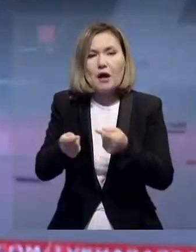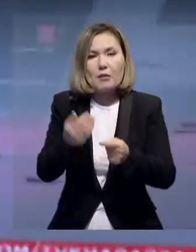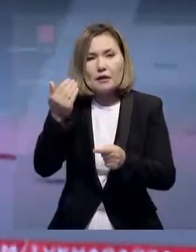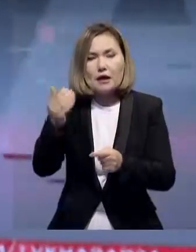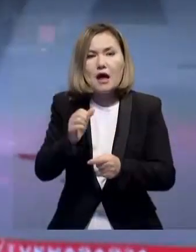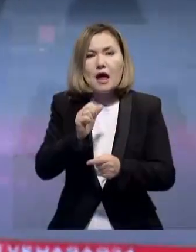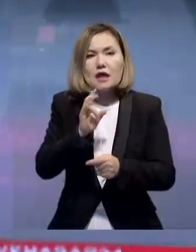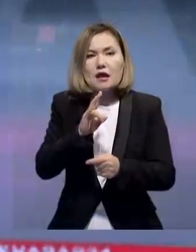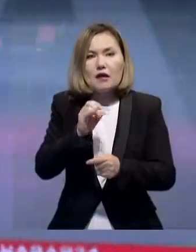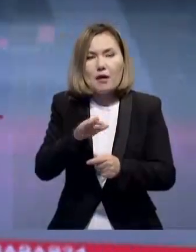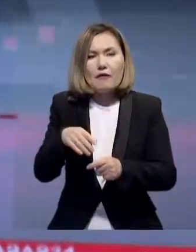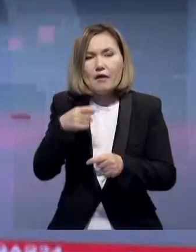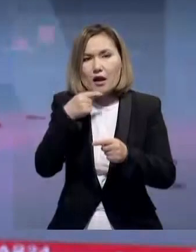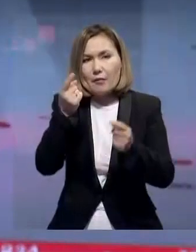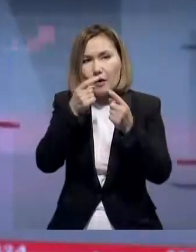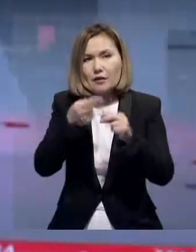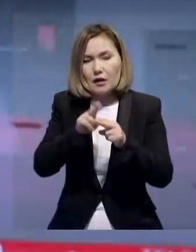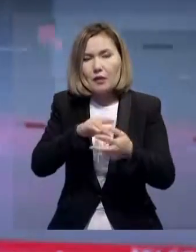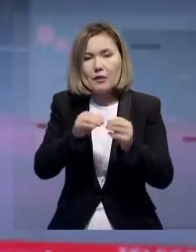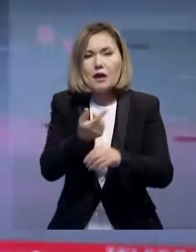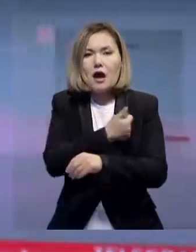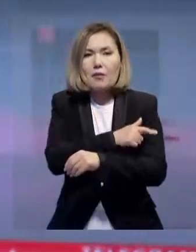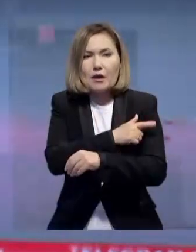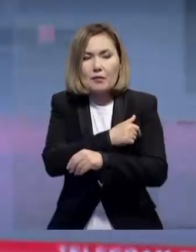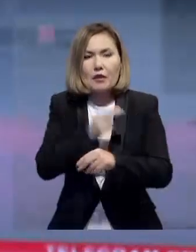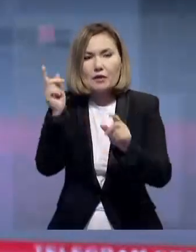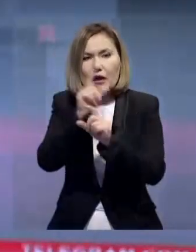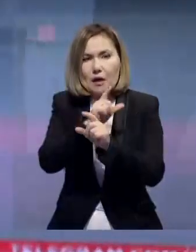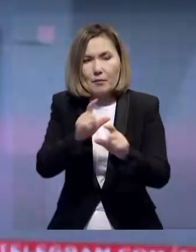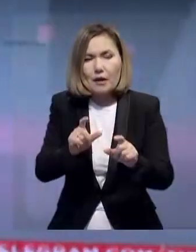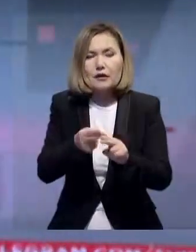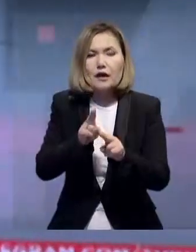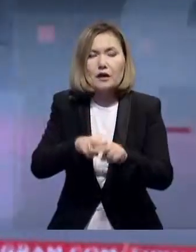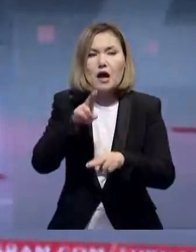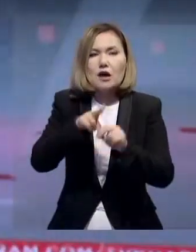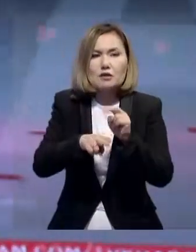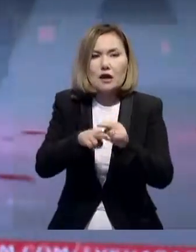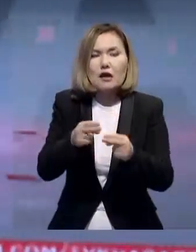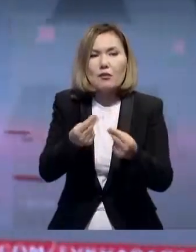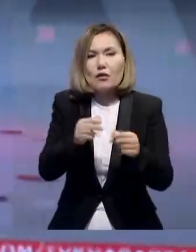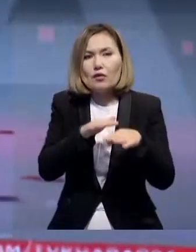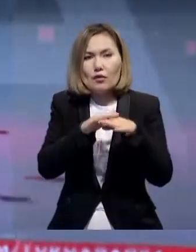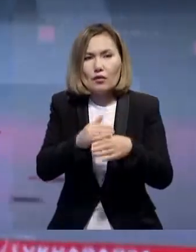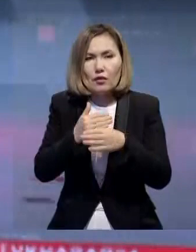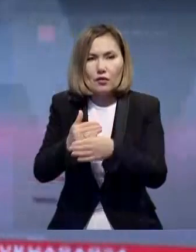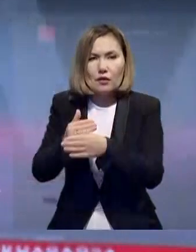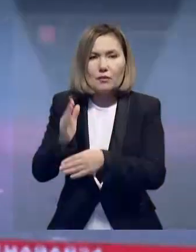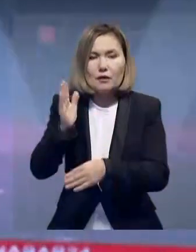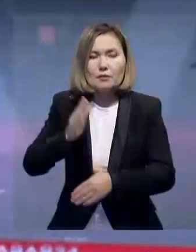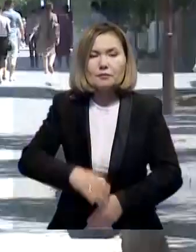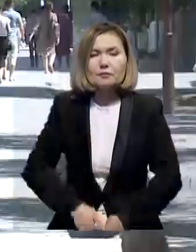Нұрлубек Нәлібаев мәлімдеді. Оның айтыуынша, денсаулық сақтауымен бәлімбері өмекемелер нысандарының салынуына басымдық берілет.